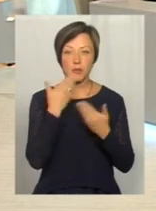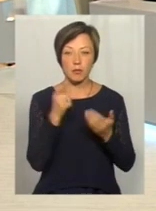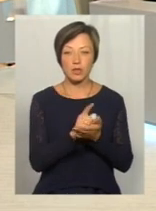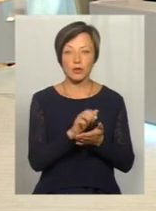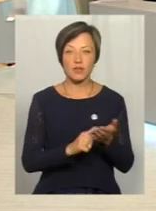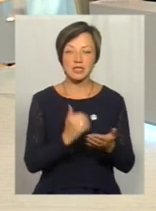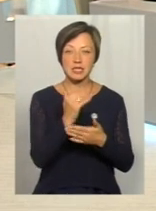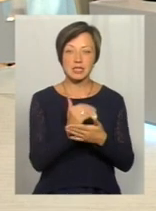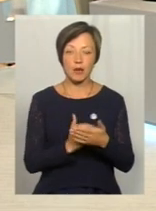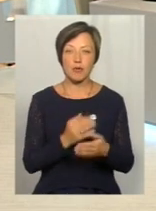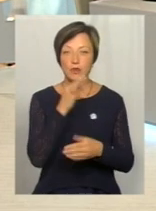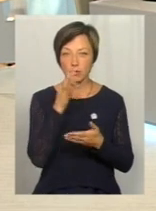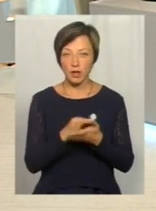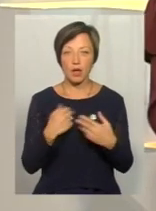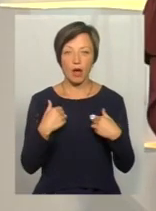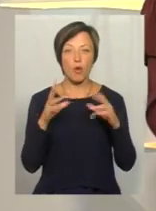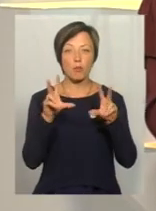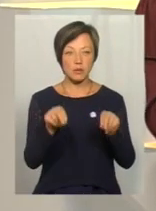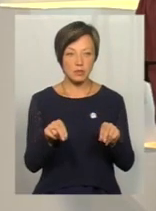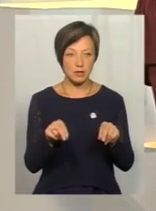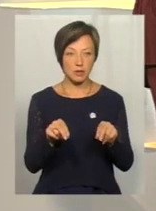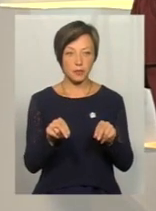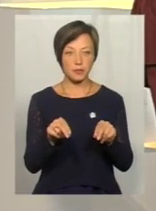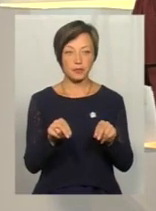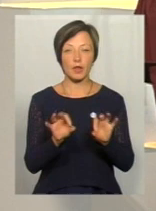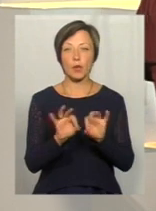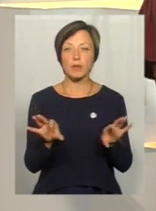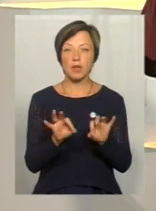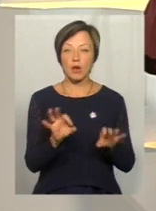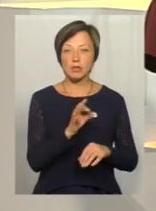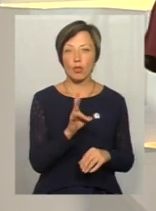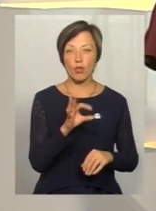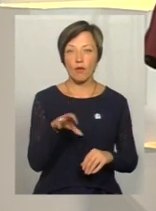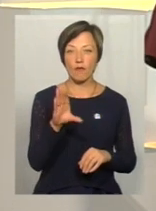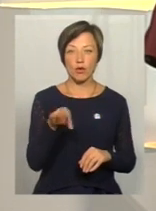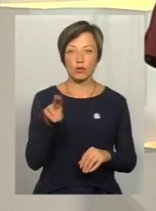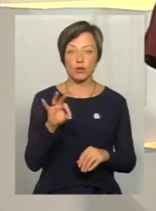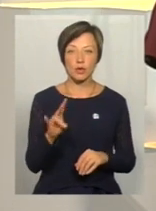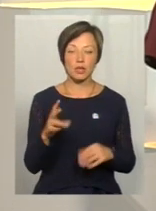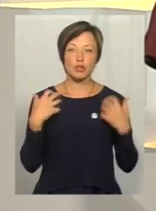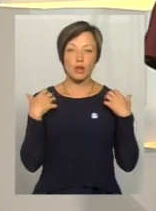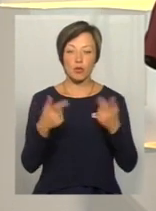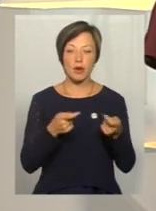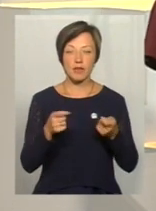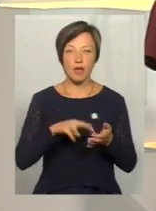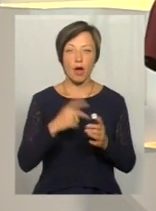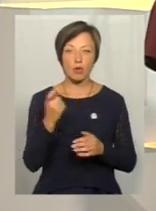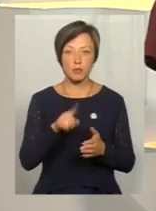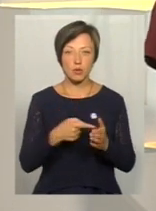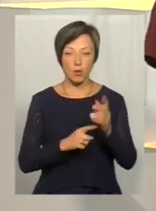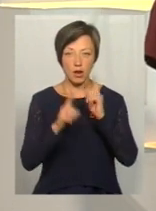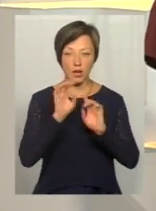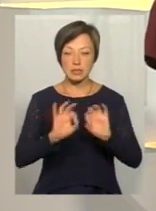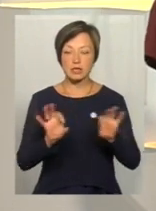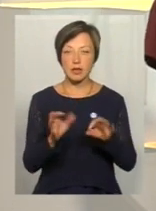систему відповідає, я обіцяла коментар Оксани Новодон, це начальник управління економіки міської ради. Вона назвала,